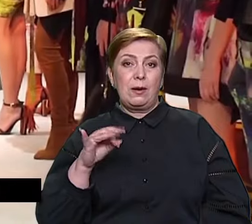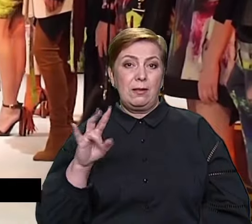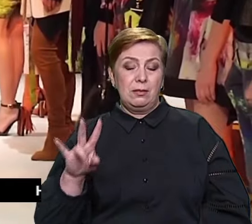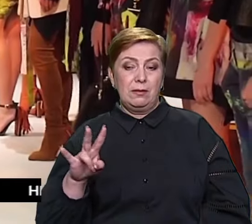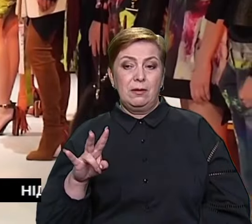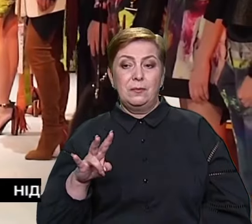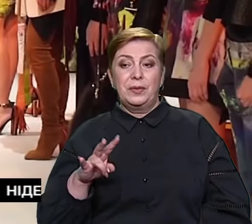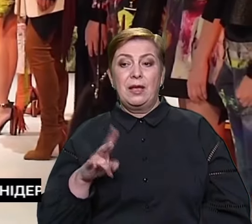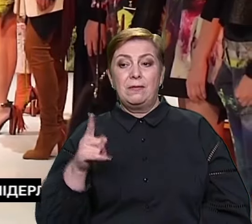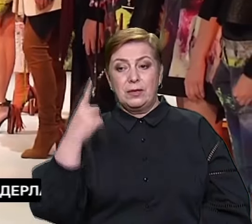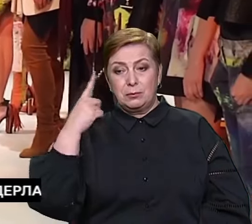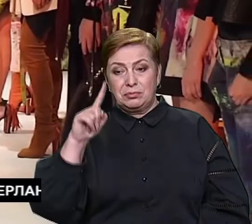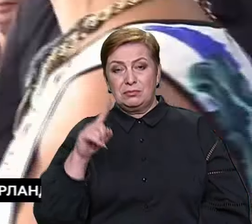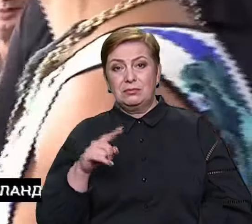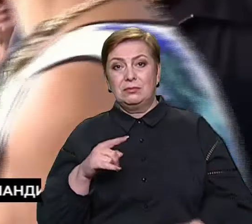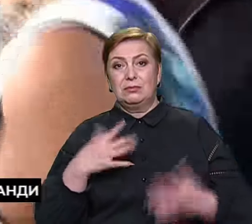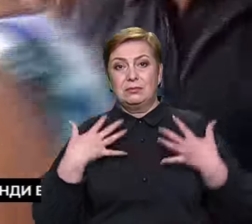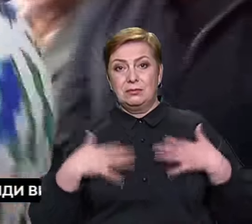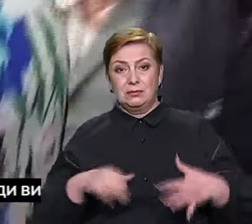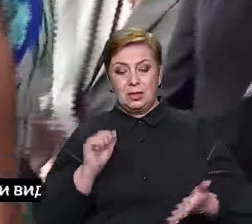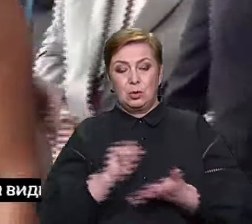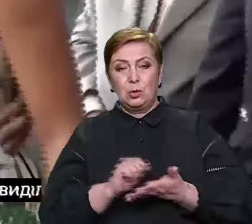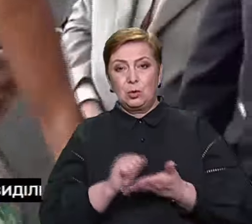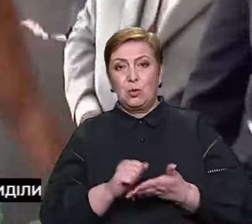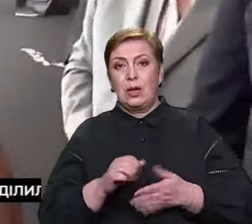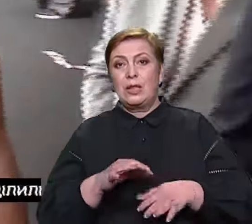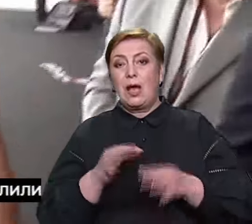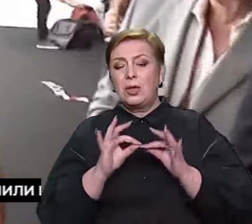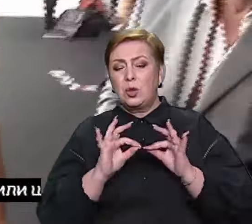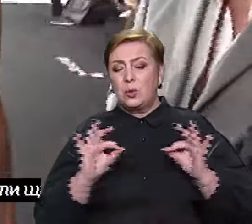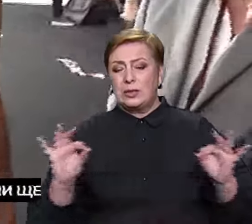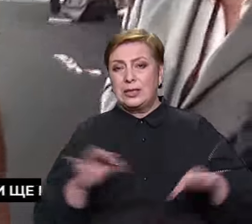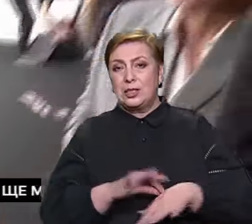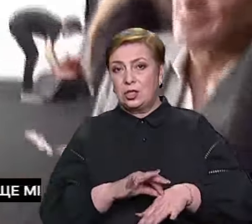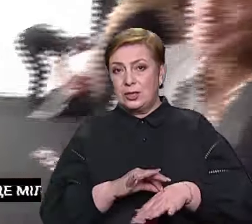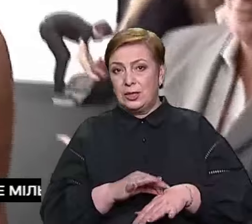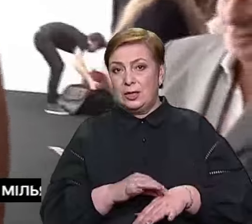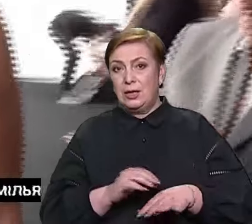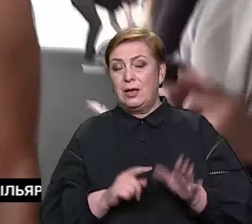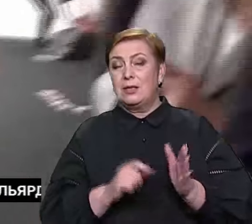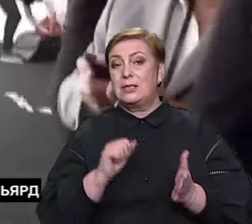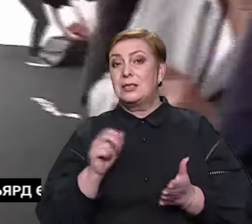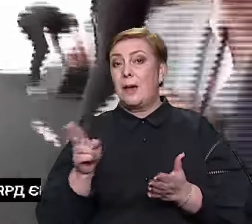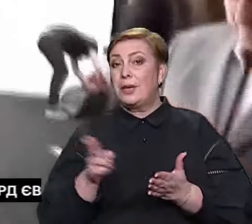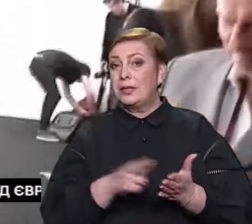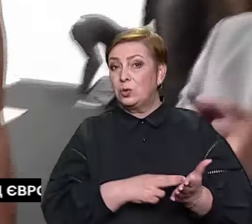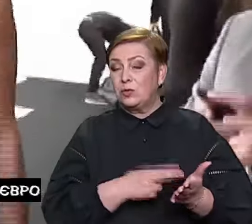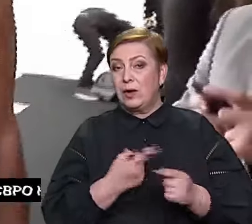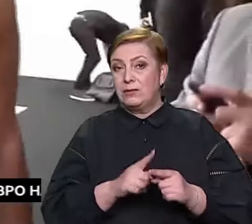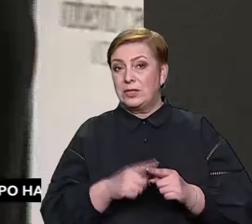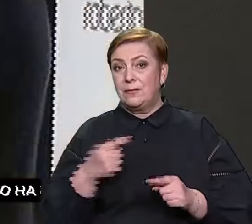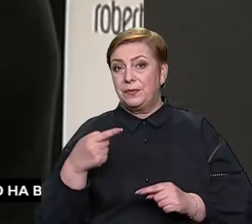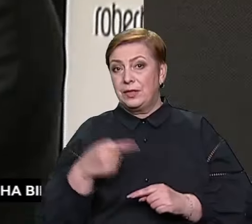на тонкій шкірі. Модельєр запатентував це ноу-хау у 1972 році, що дозволило йому стати